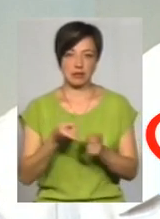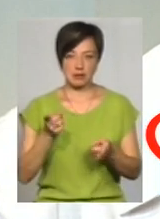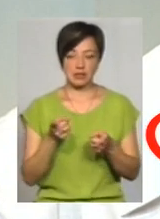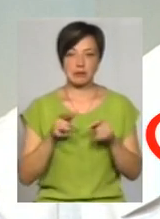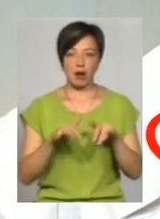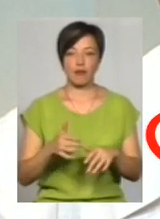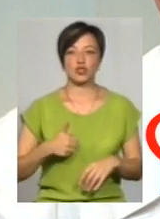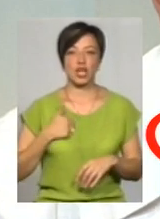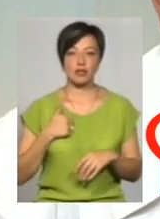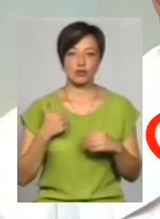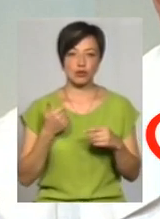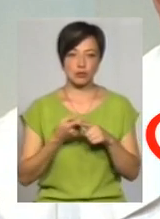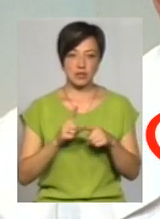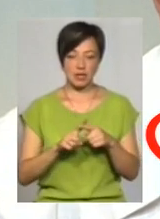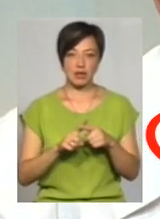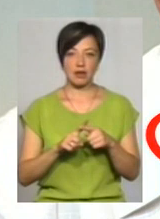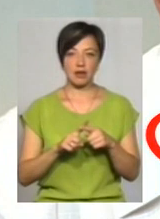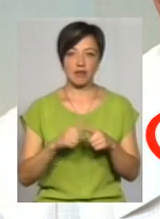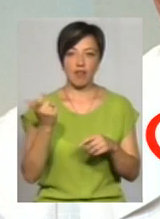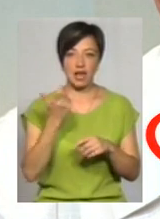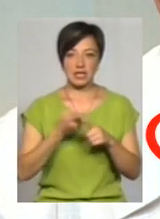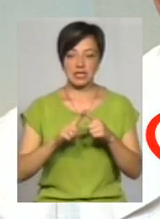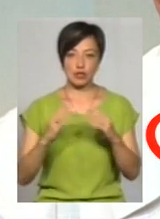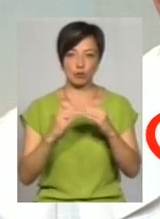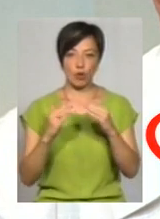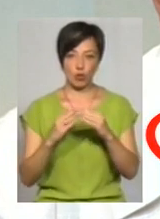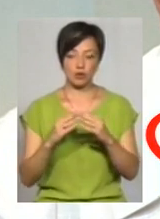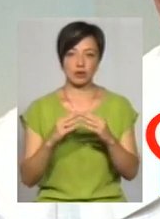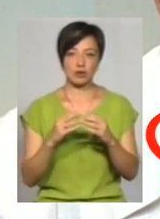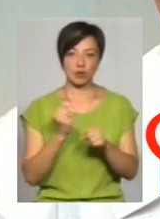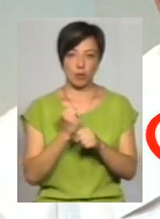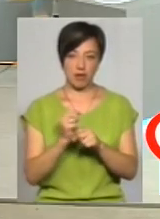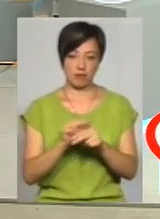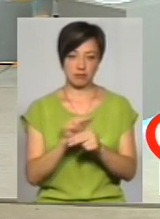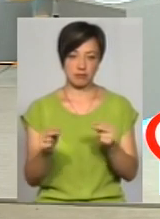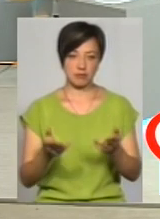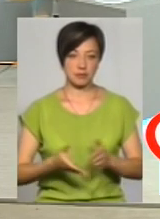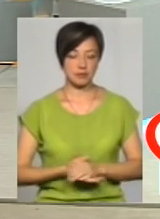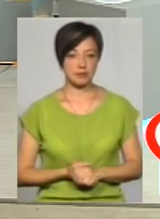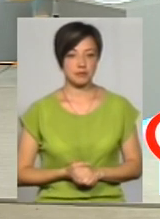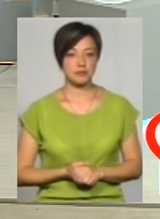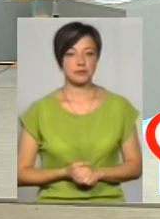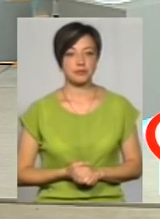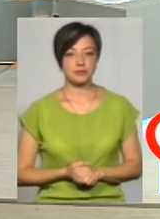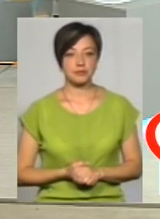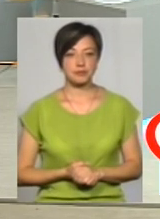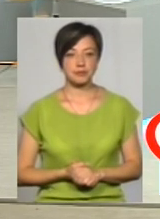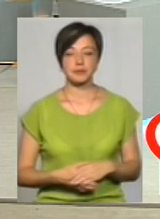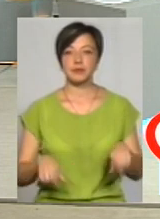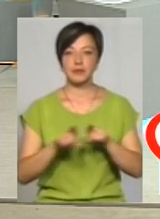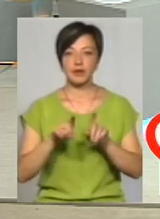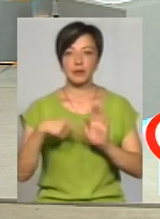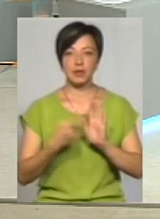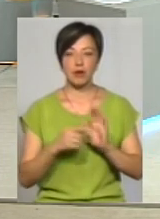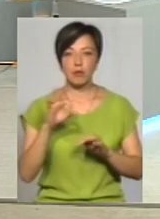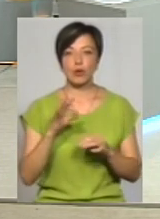часті, щоб власники цих споруд привели їх в нормальні стан. Дякую. Дякую. Ви знаєте, якраз таке запитання,